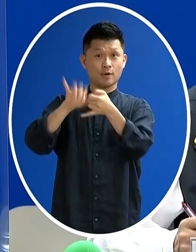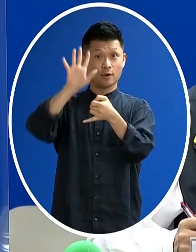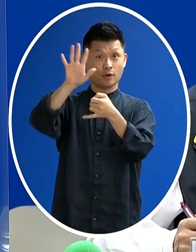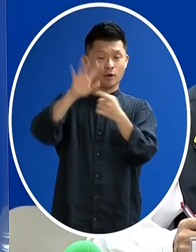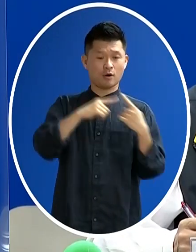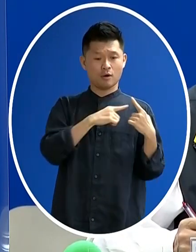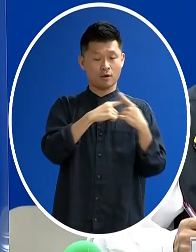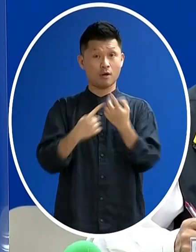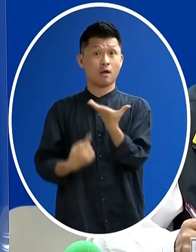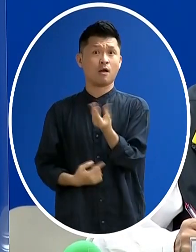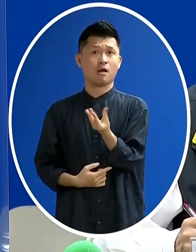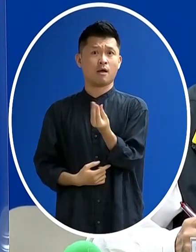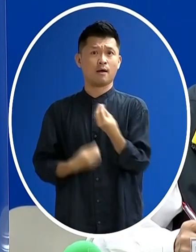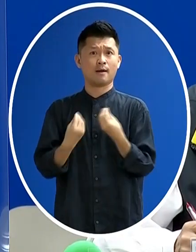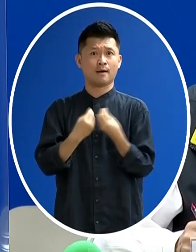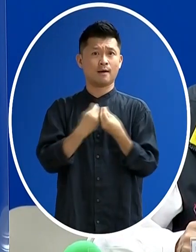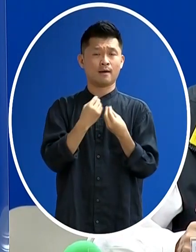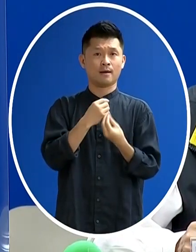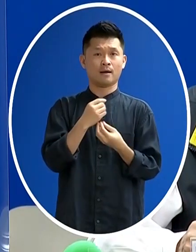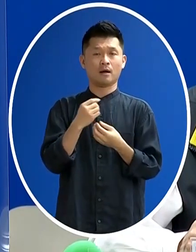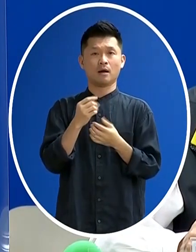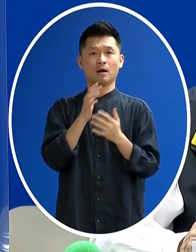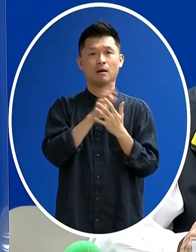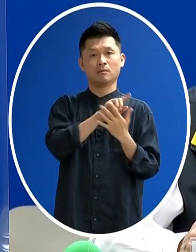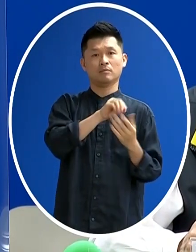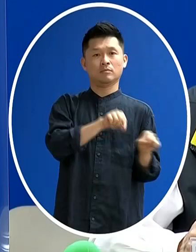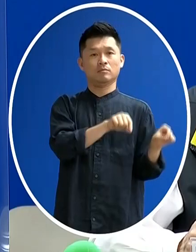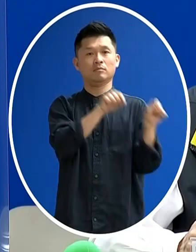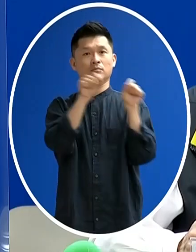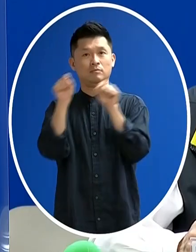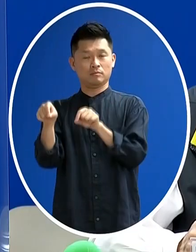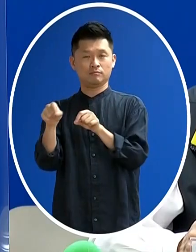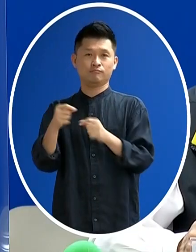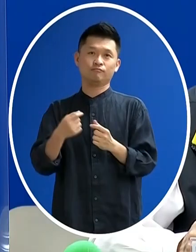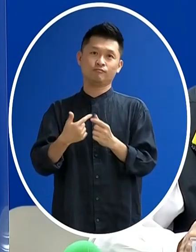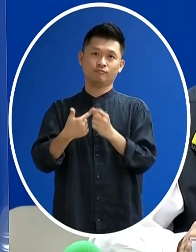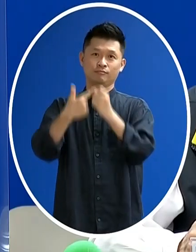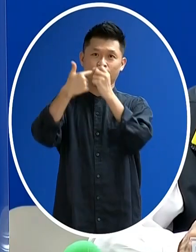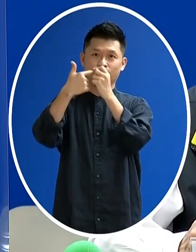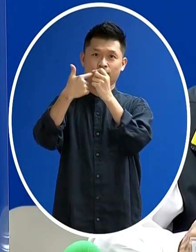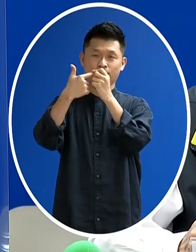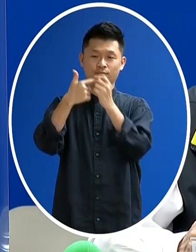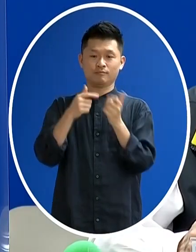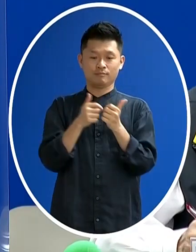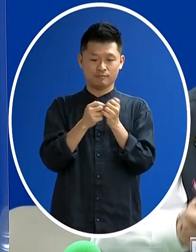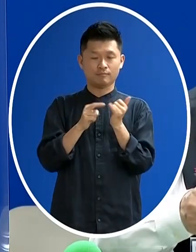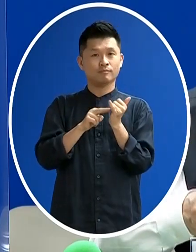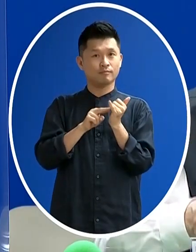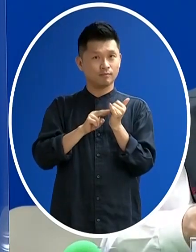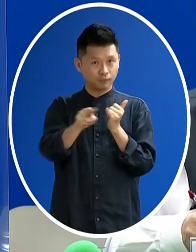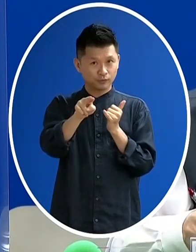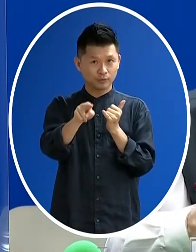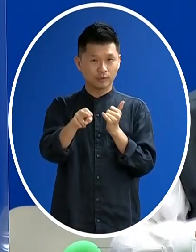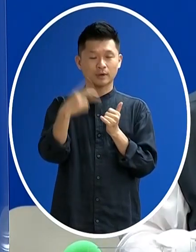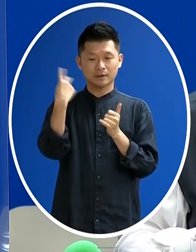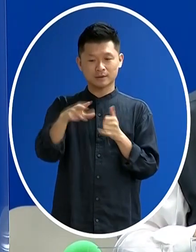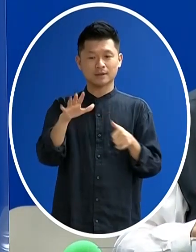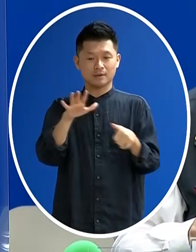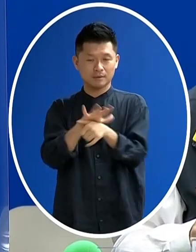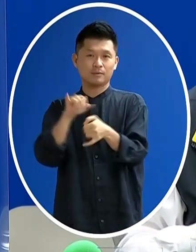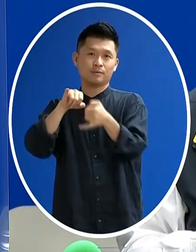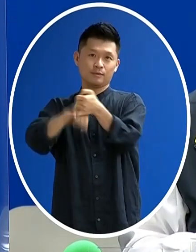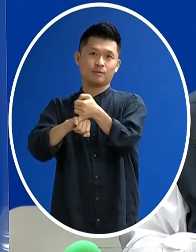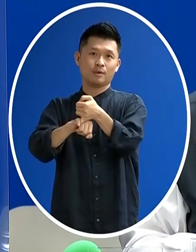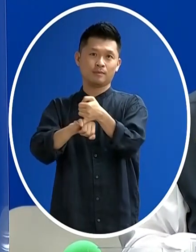去那他會在第六輪的時候 還會再收到接到這個簡訊通知 他再去預約所以會